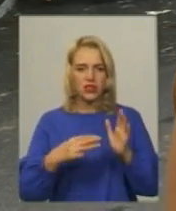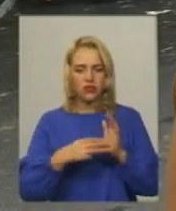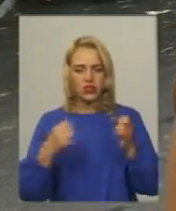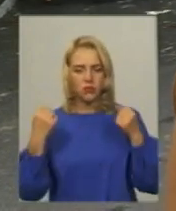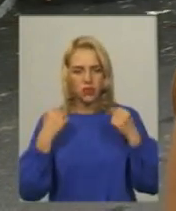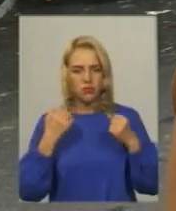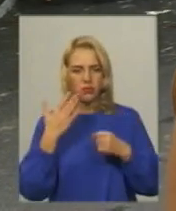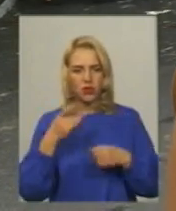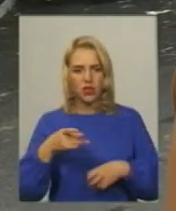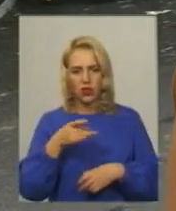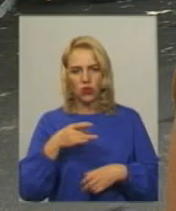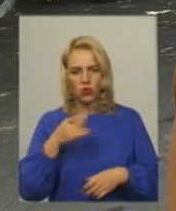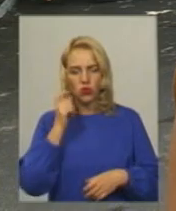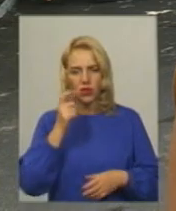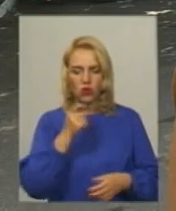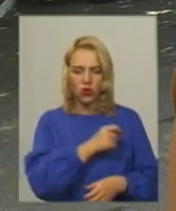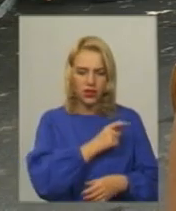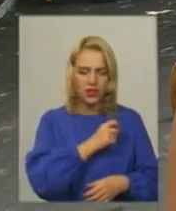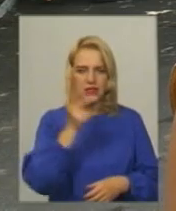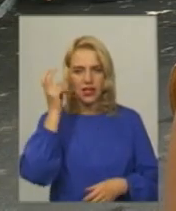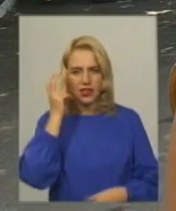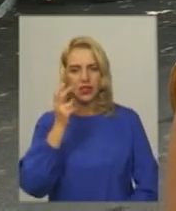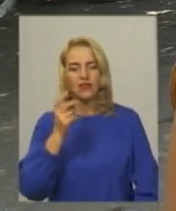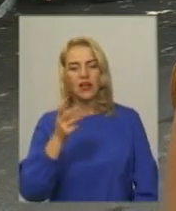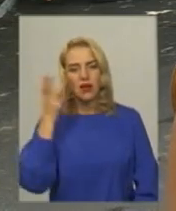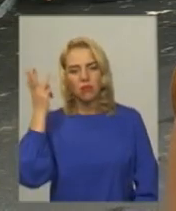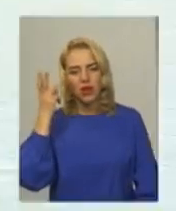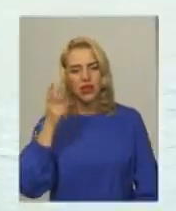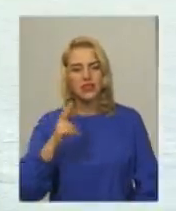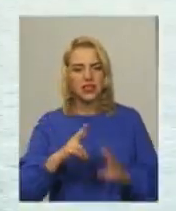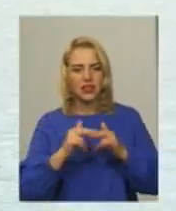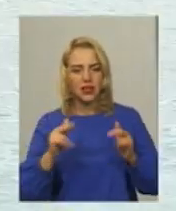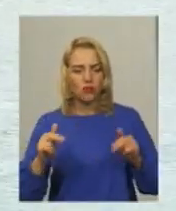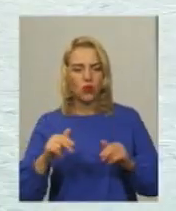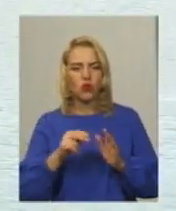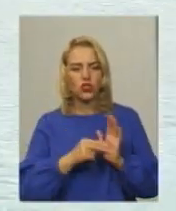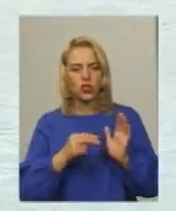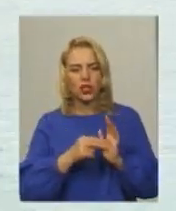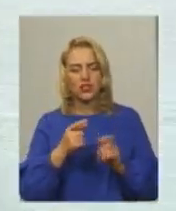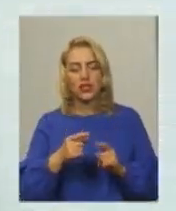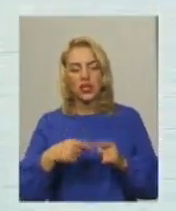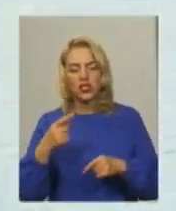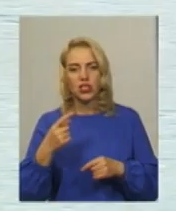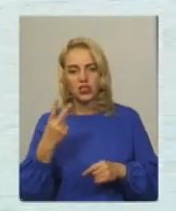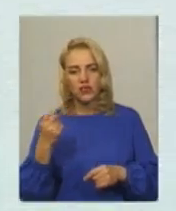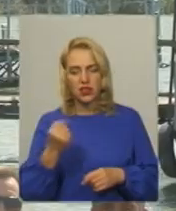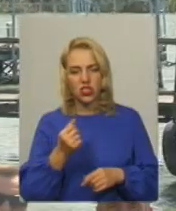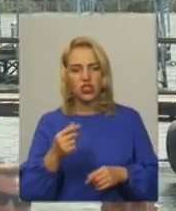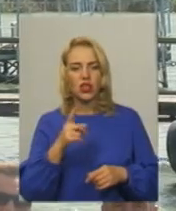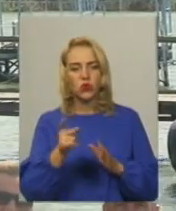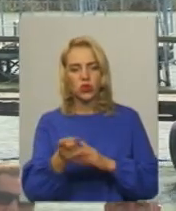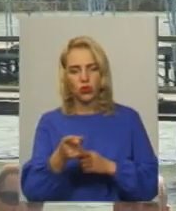п'яти регіонів України – це Одеса, Київ, Хмельницький, Дніпро та Черкаси За два тижні у Тернополі відбудеться чемпіонат світу з